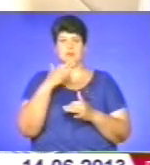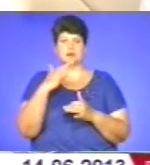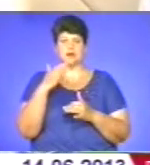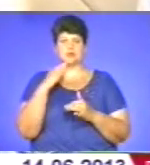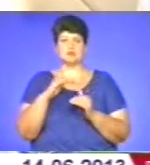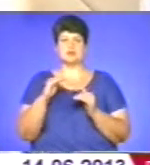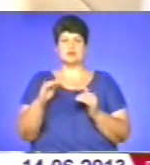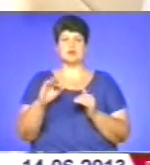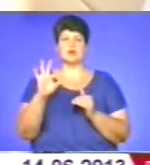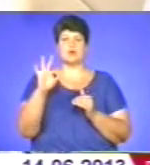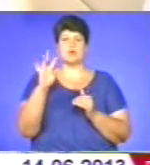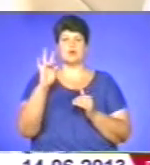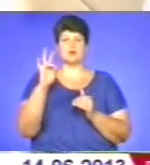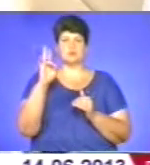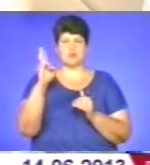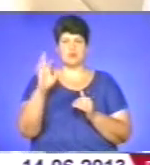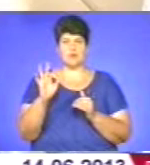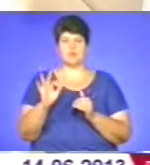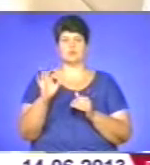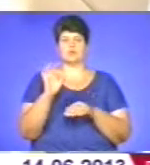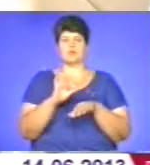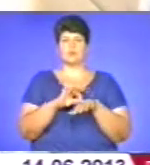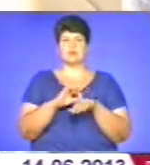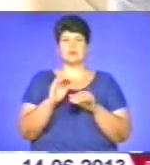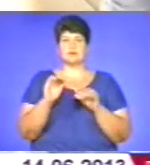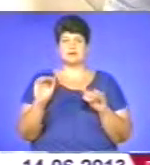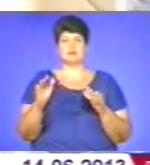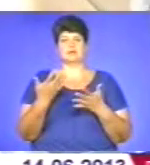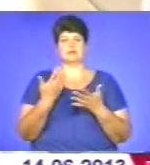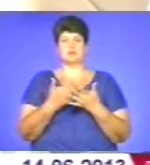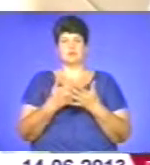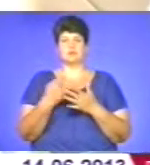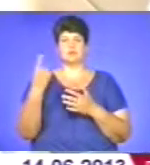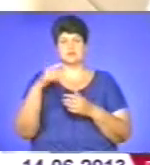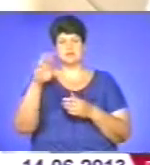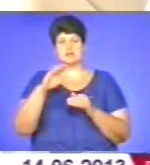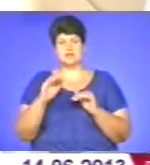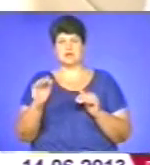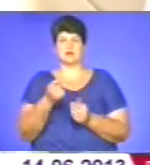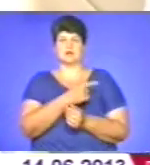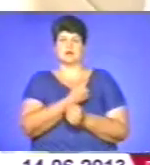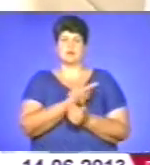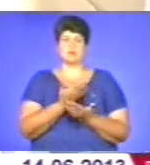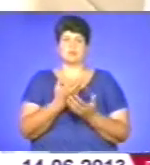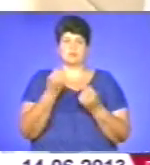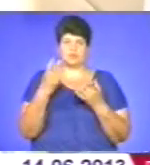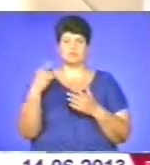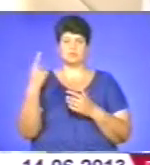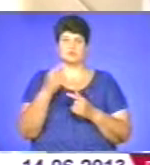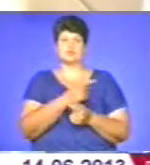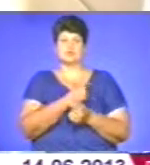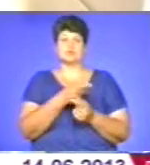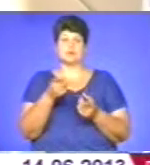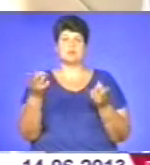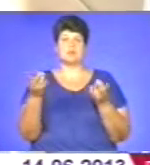в онкогематологічне відділення міської дитячої лікарні, чи в онкогематологічне відділення в обласної лікарні, там потреба є,